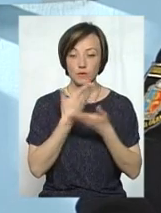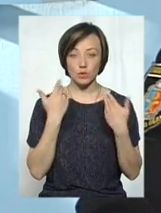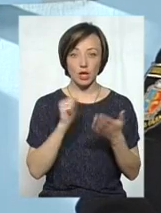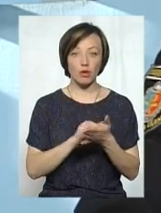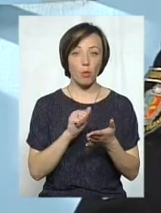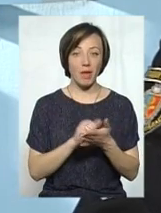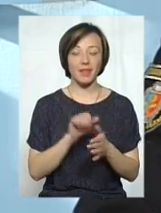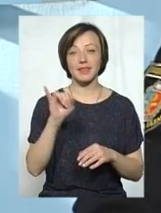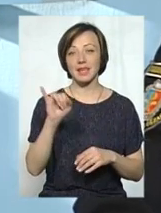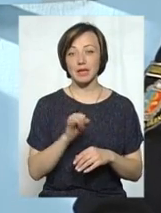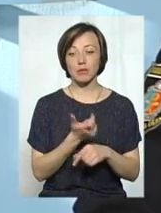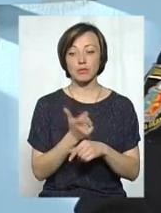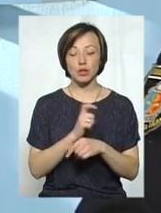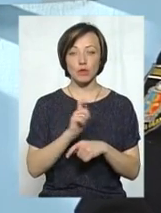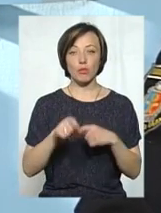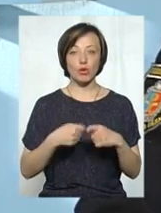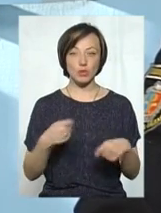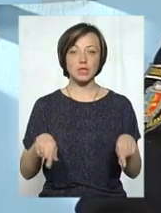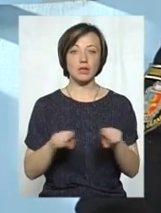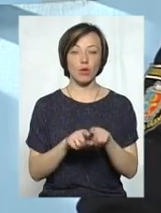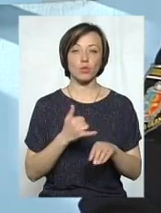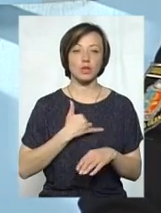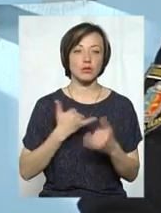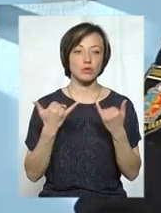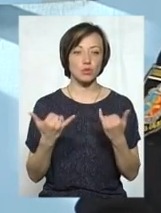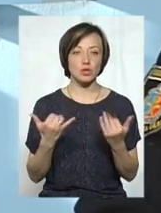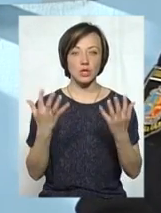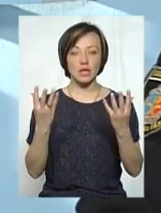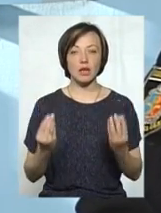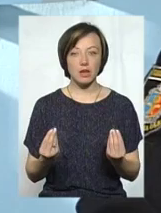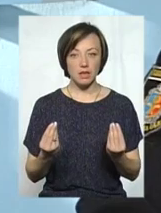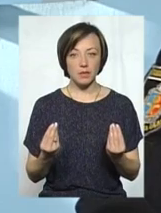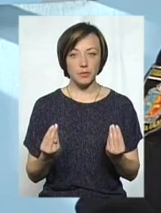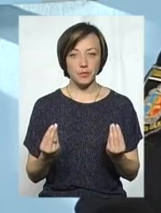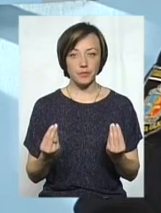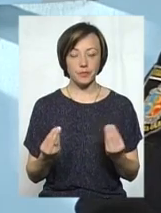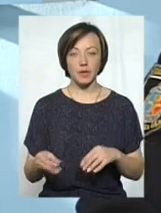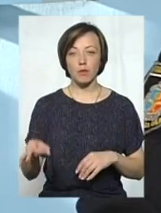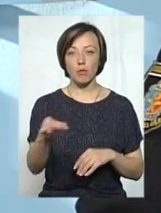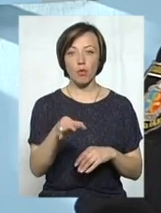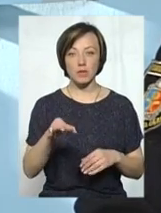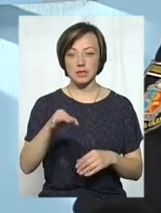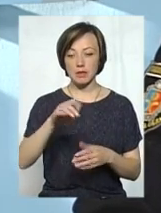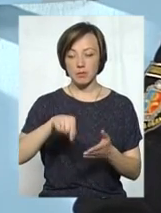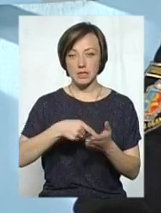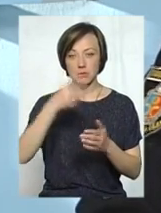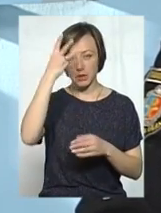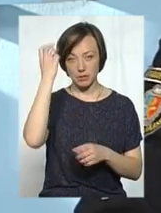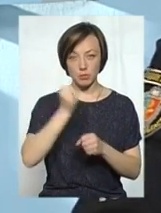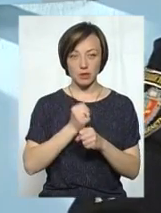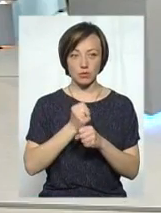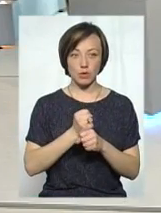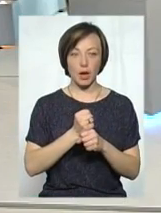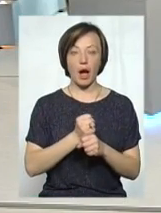документи і більшість порушень, так як в нас на сьогоднішній день по області в місті Хмельницькому працює